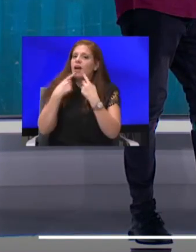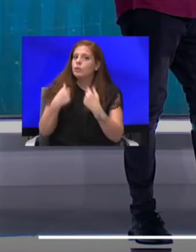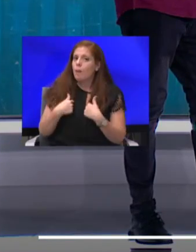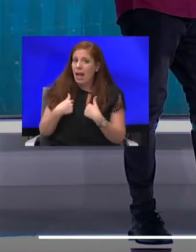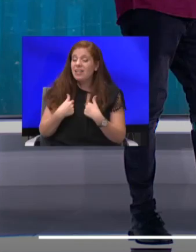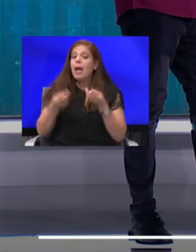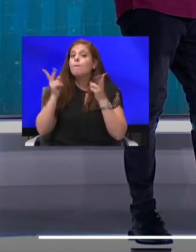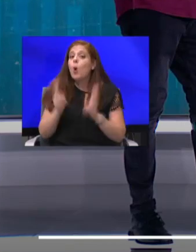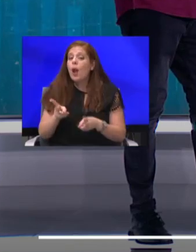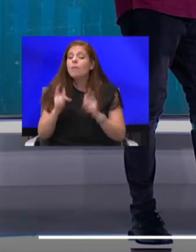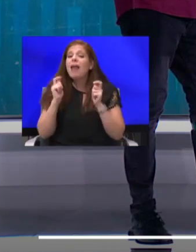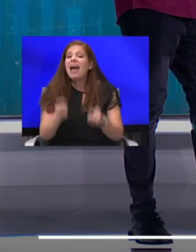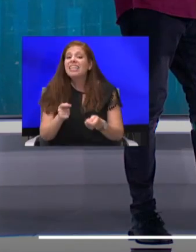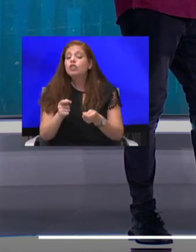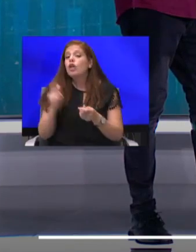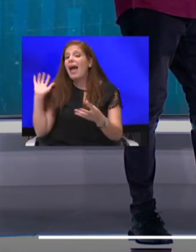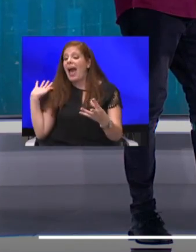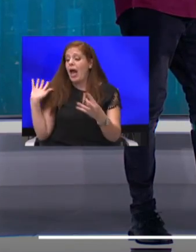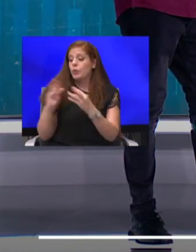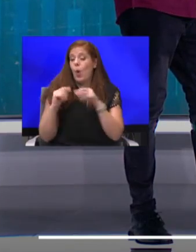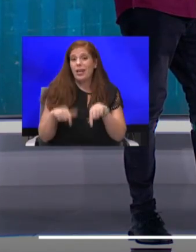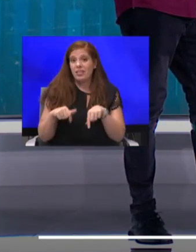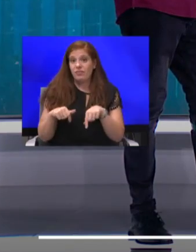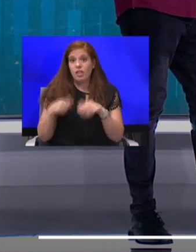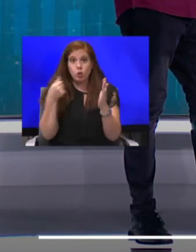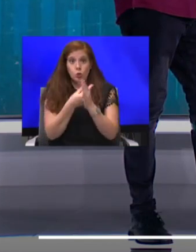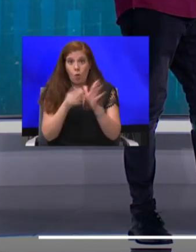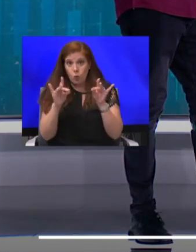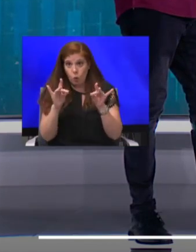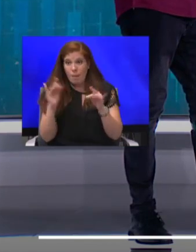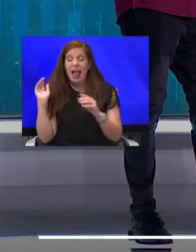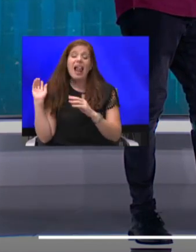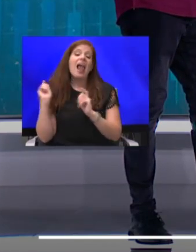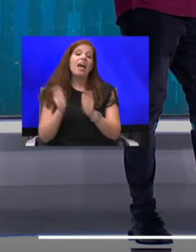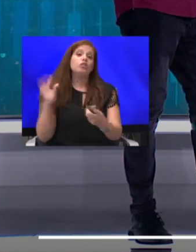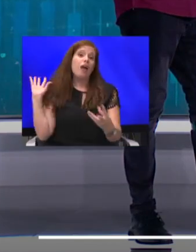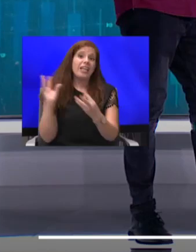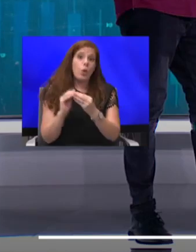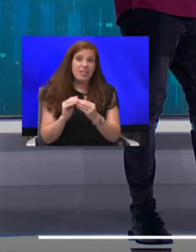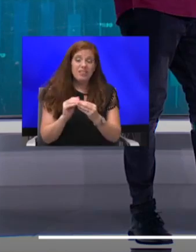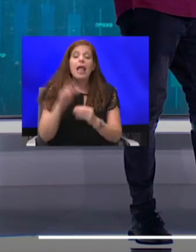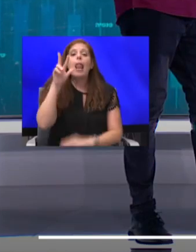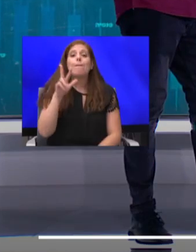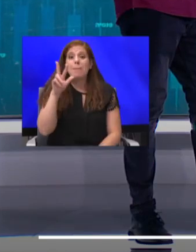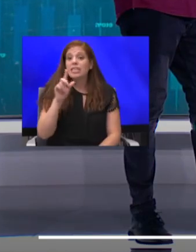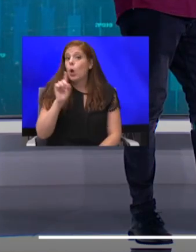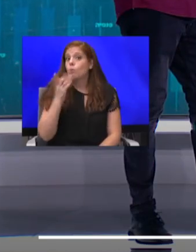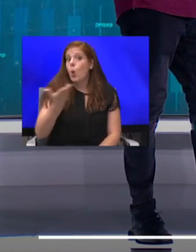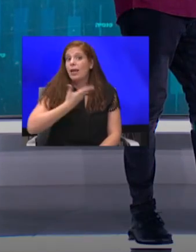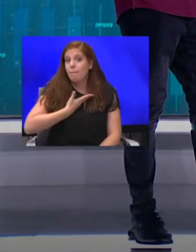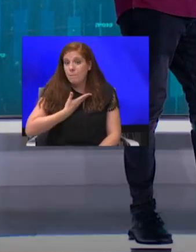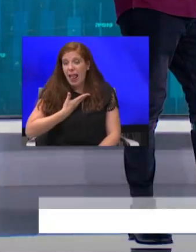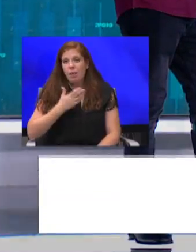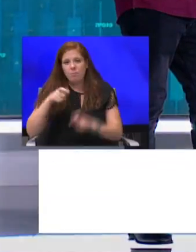רטרואקטיבית, שים לב היום, סוף אוקטובר, להגיש רטרואקטיבית על מרץ, כל מי שלא קיבל מענק הסתגלות בסגר הראשון, הנה הבטחה.